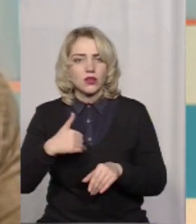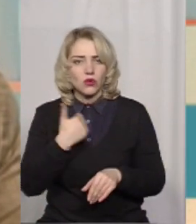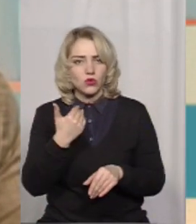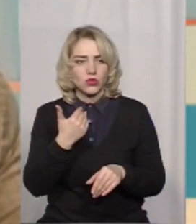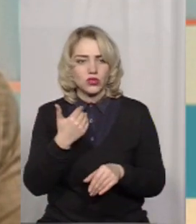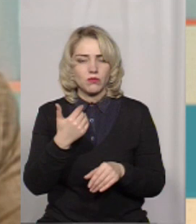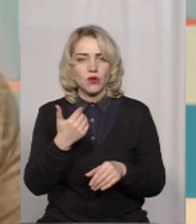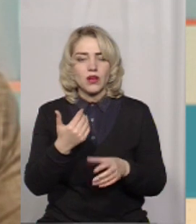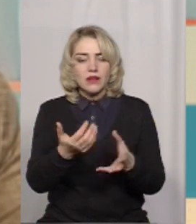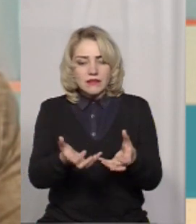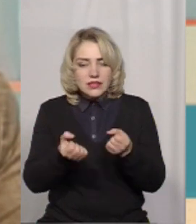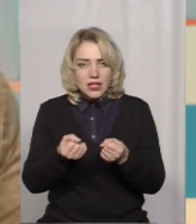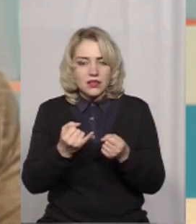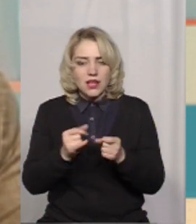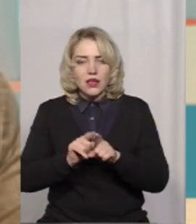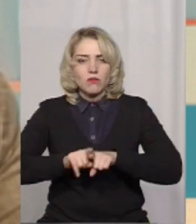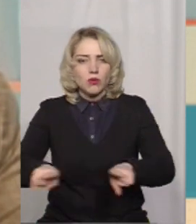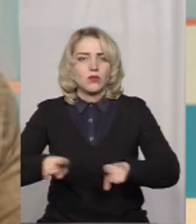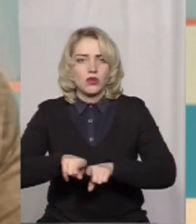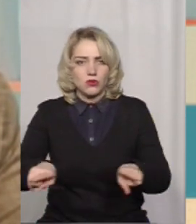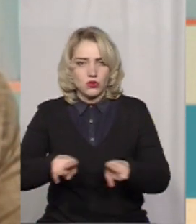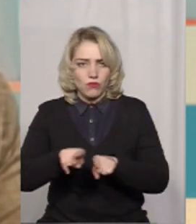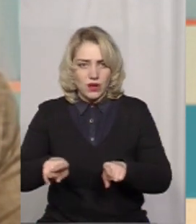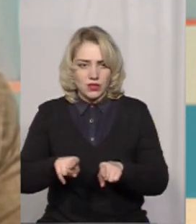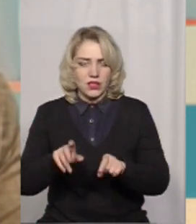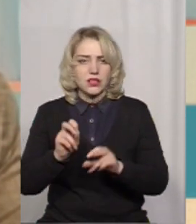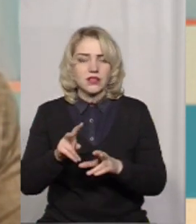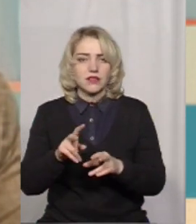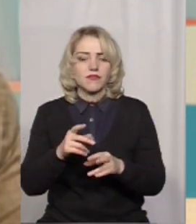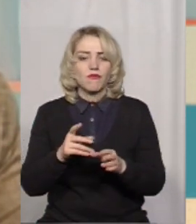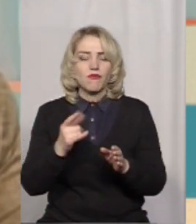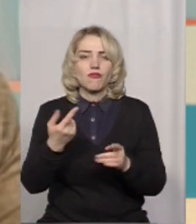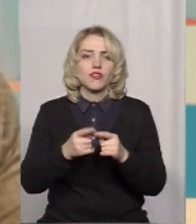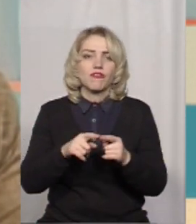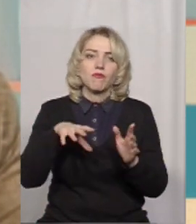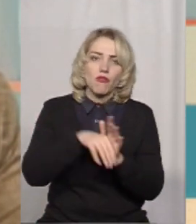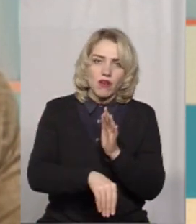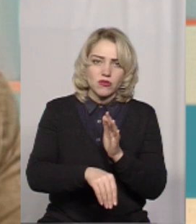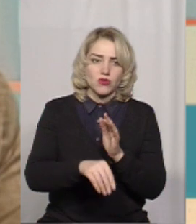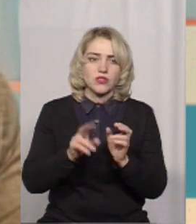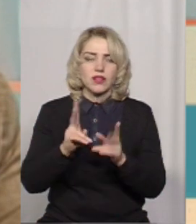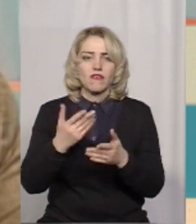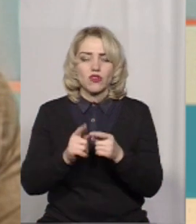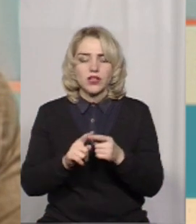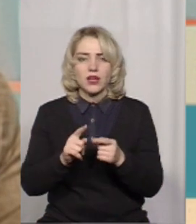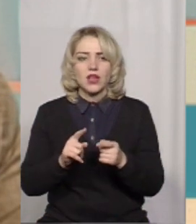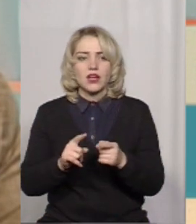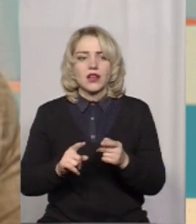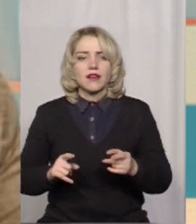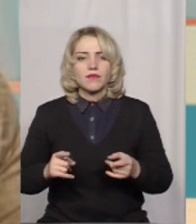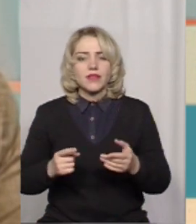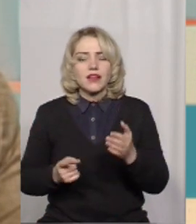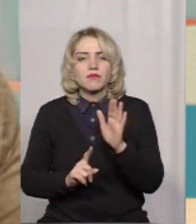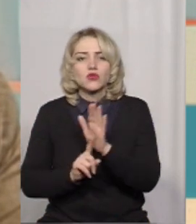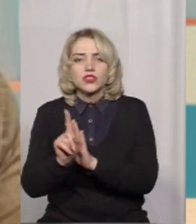з тим, щоб їх популяризувати ці проєкти, як вони впроваджуються, як вони народжувалися ці проєкти,